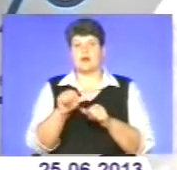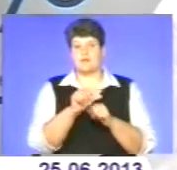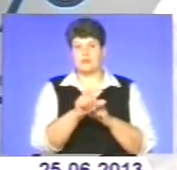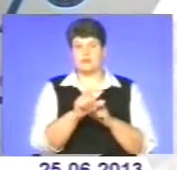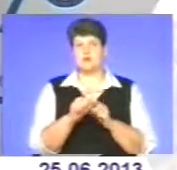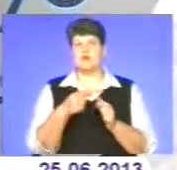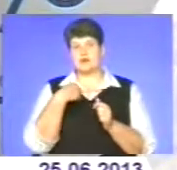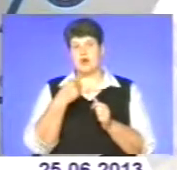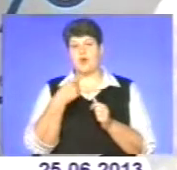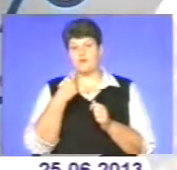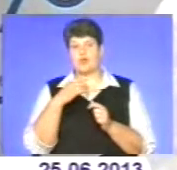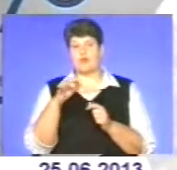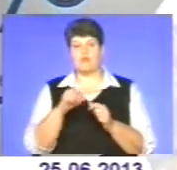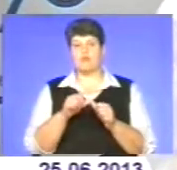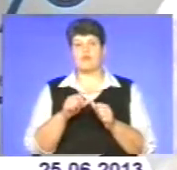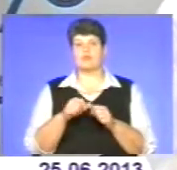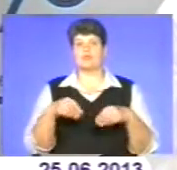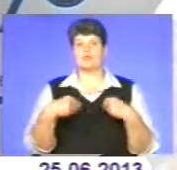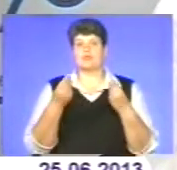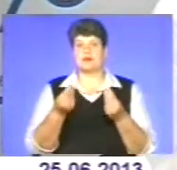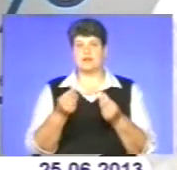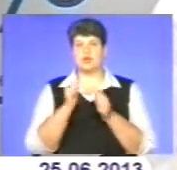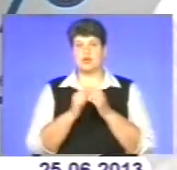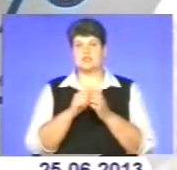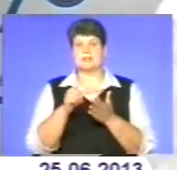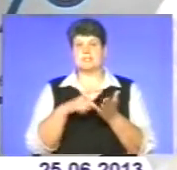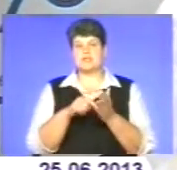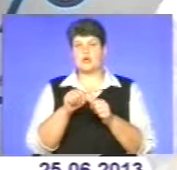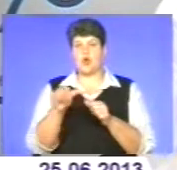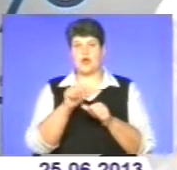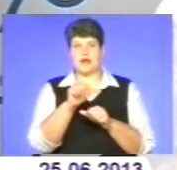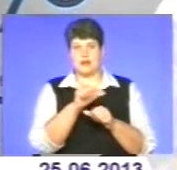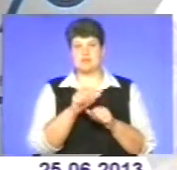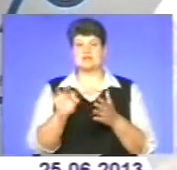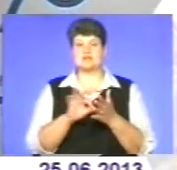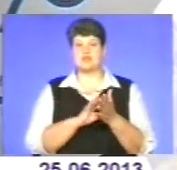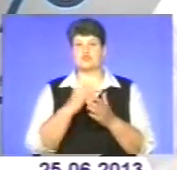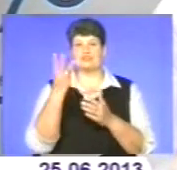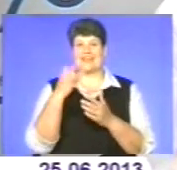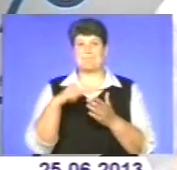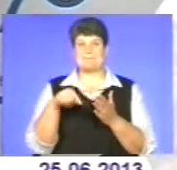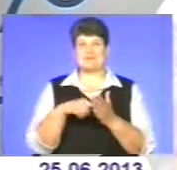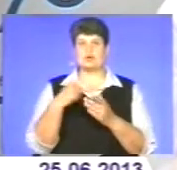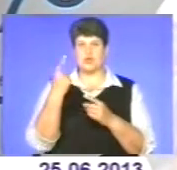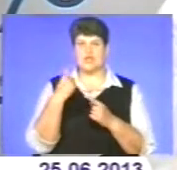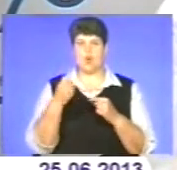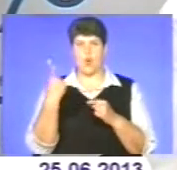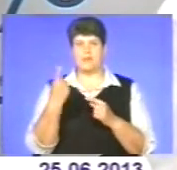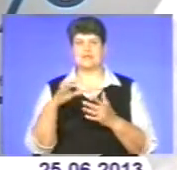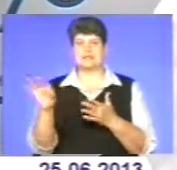виносити кожне місто окремо. Чому? Тому що в практиці ще не було жодного, щоб зразу три міста від однієї області було